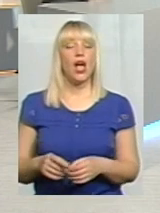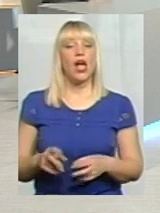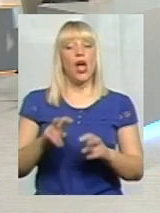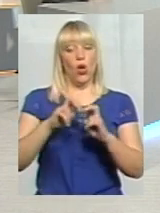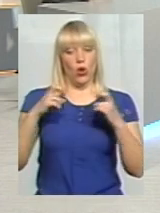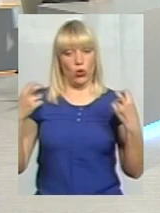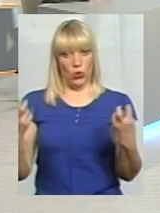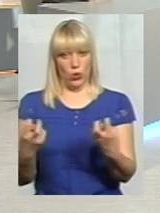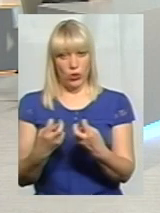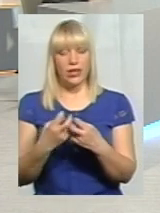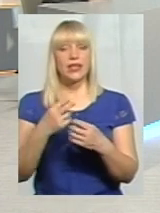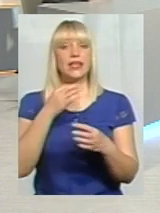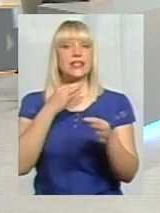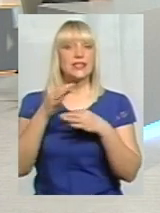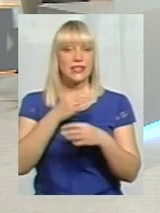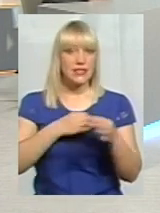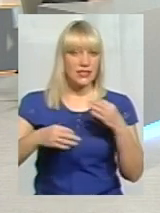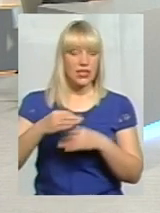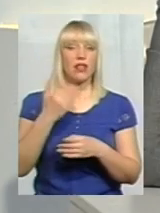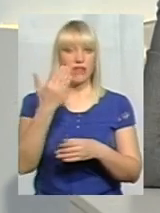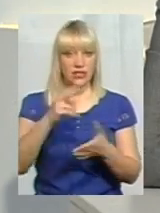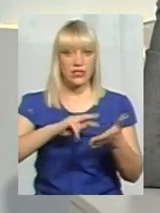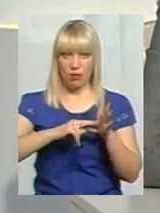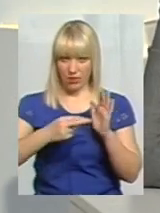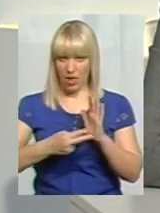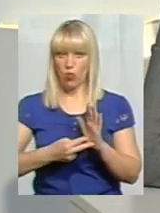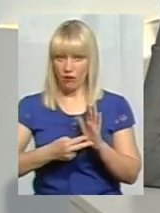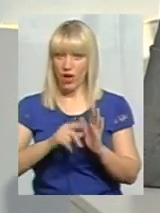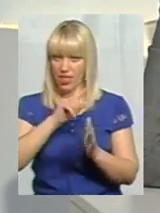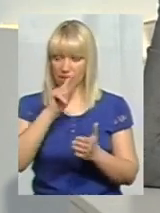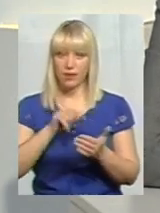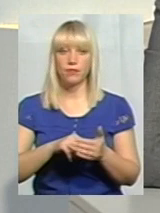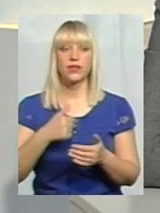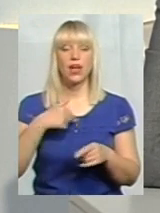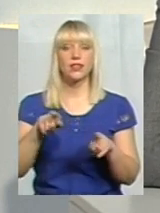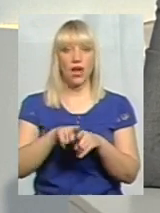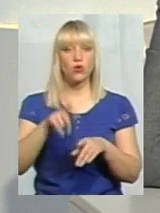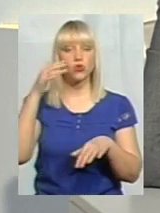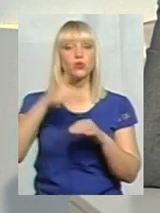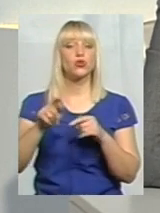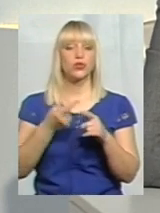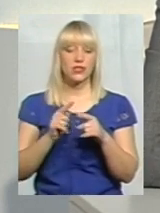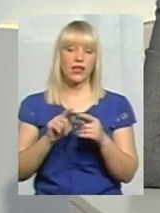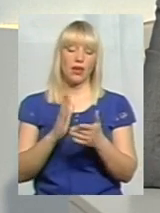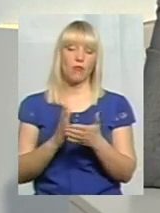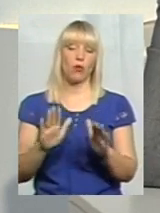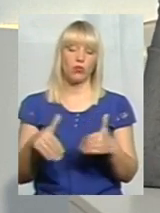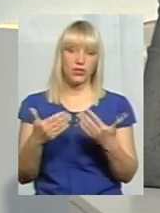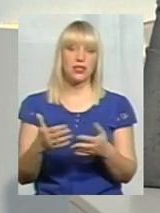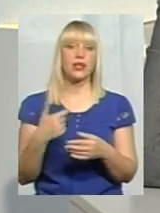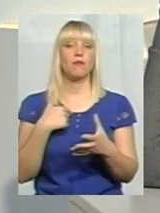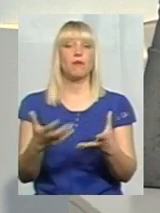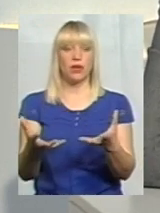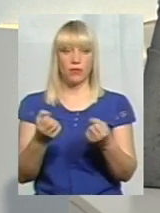Чи це може якраз бути ініціативою? Я так розумію, що це є пропозиція, ми її приймаємо, і, звичайно, найближчим часом